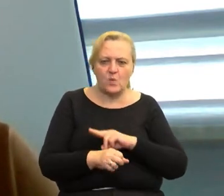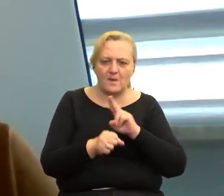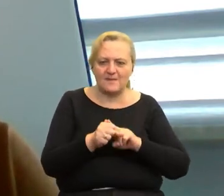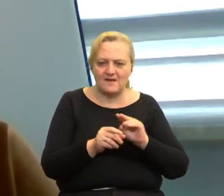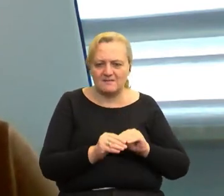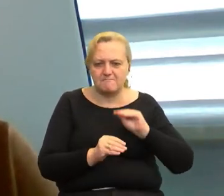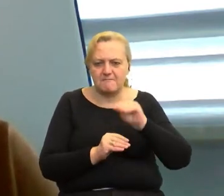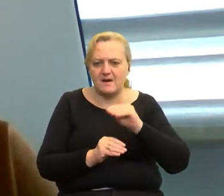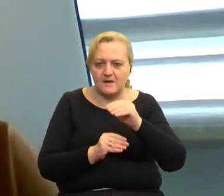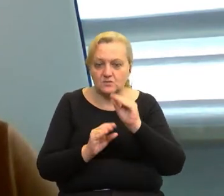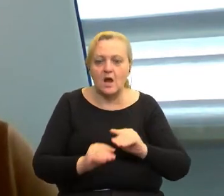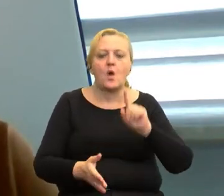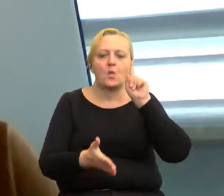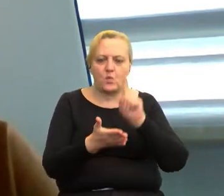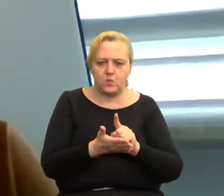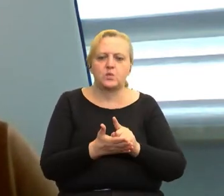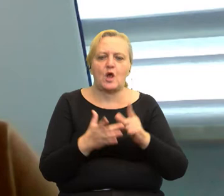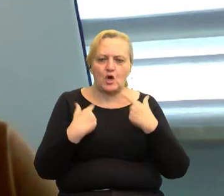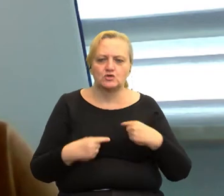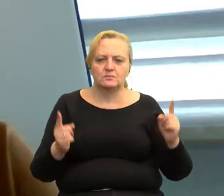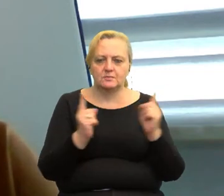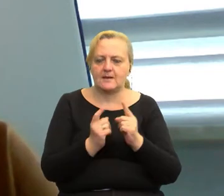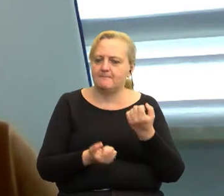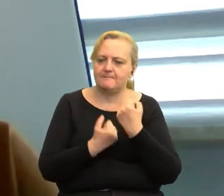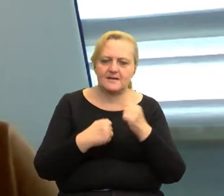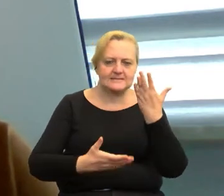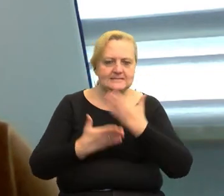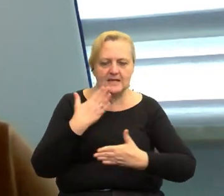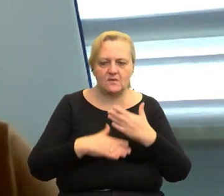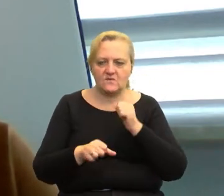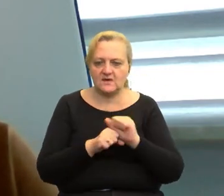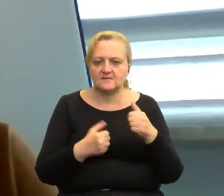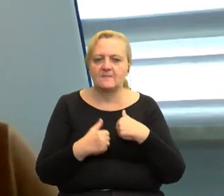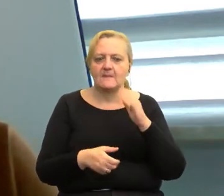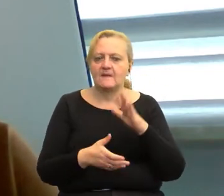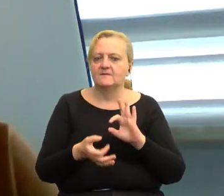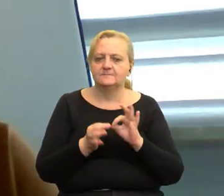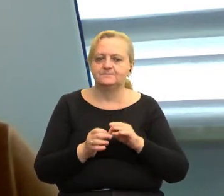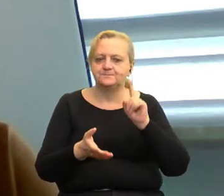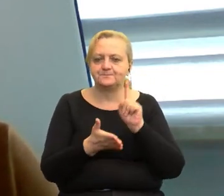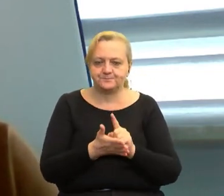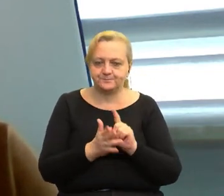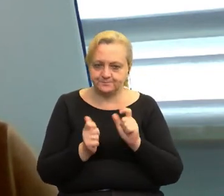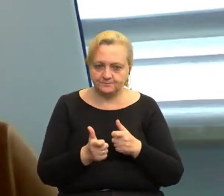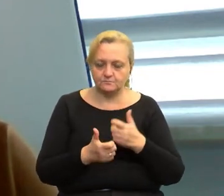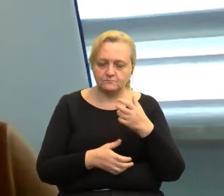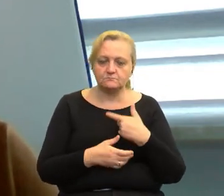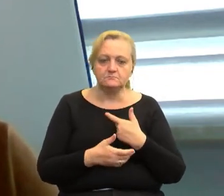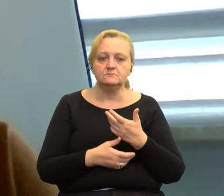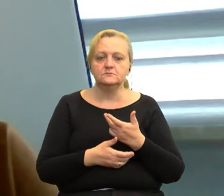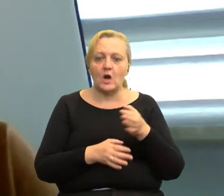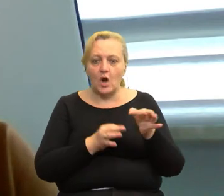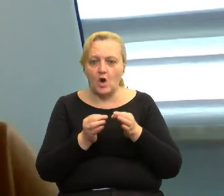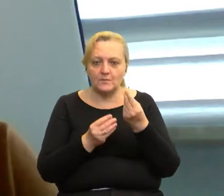szkolenia, jednak udało się, z czego jestem najbardziej zadowolona. Nawet udało nam się wygospodarować pewne